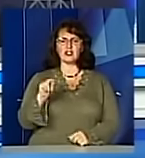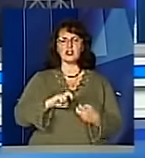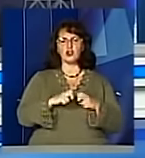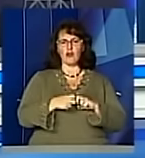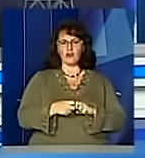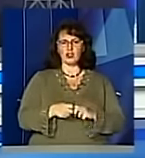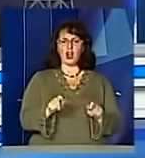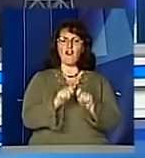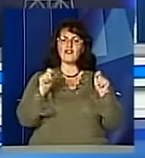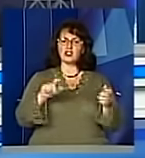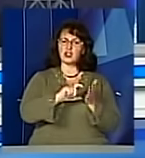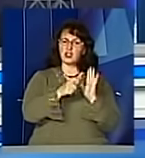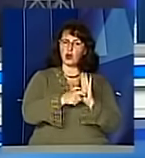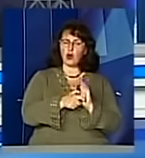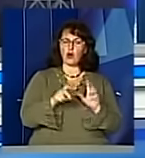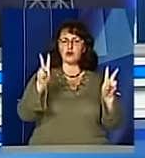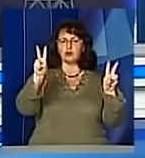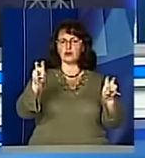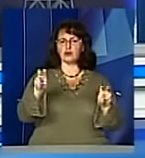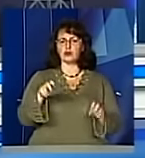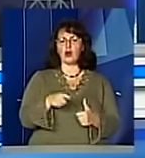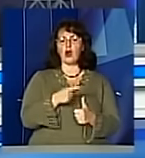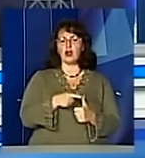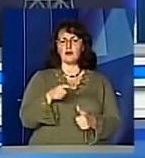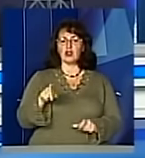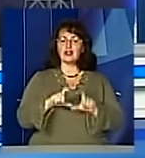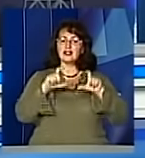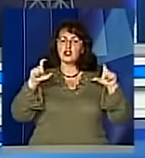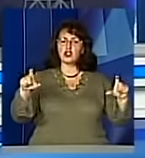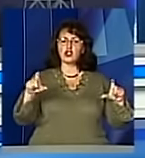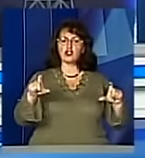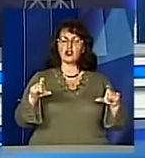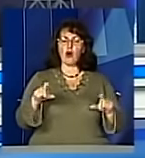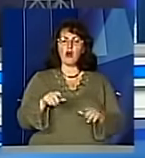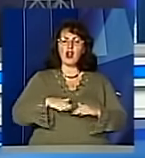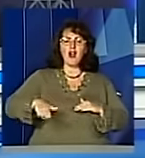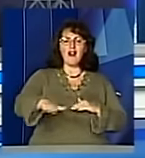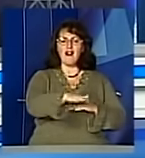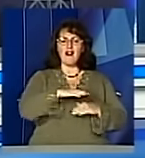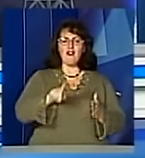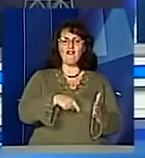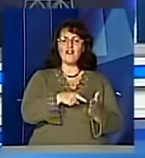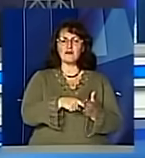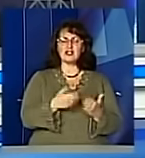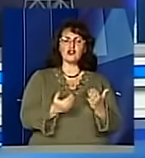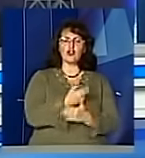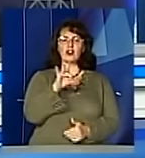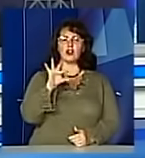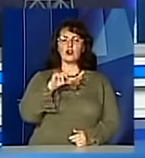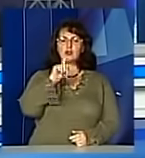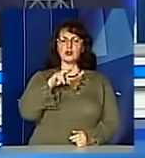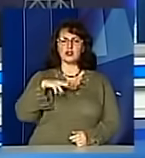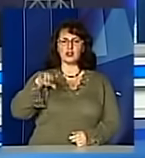альмаматер. Крім того, тепер іменем Володимира Труша названа школа у рідному для нього місті Новий Розділ. Аби